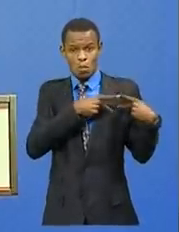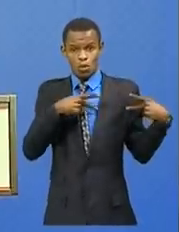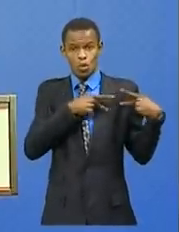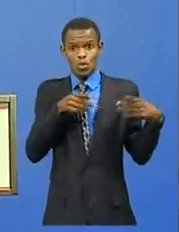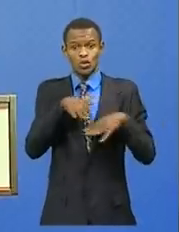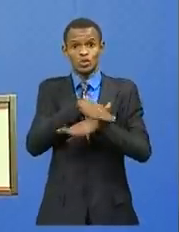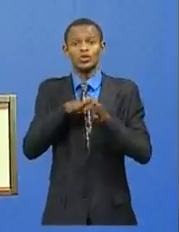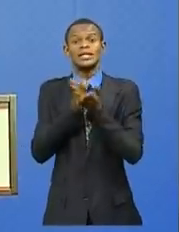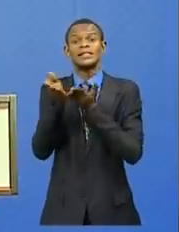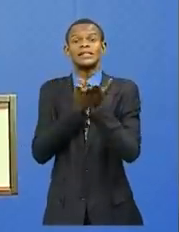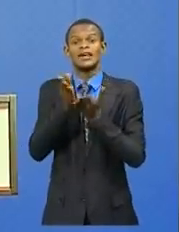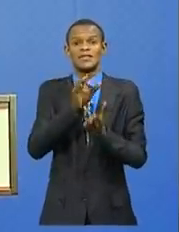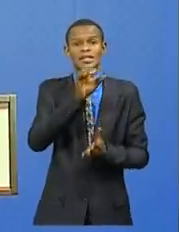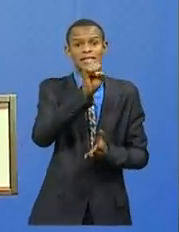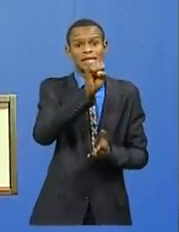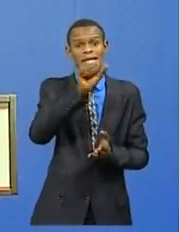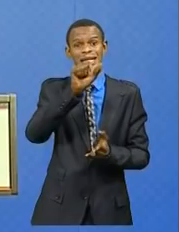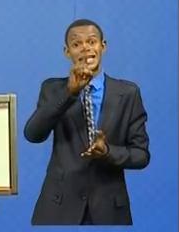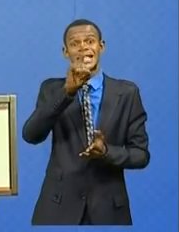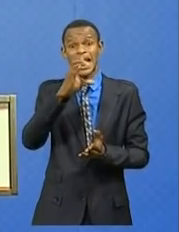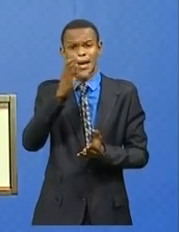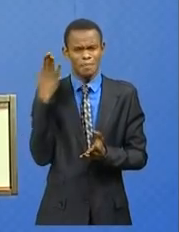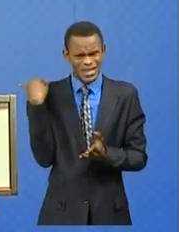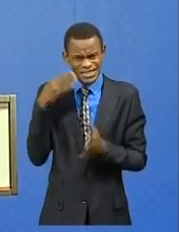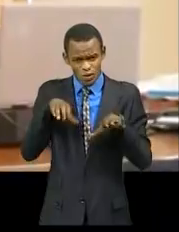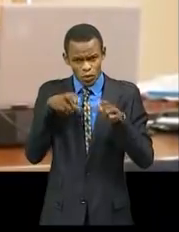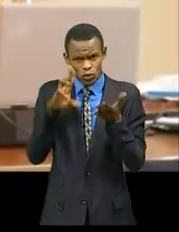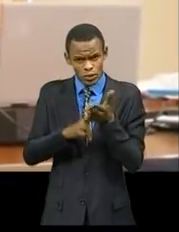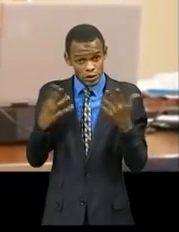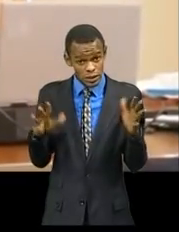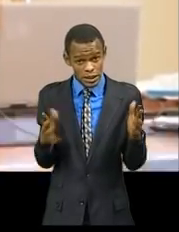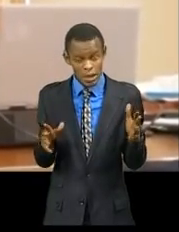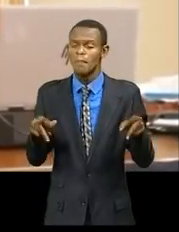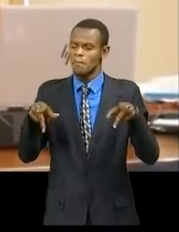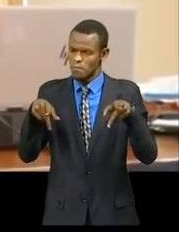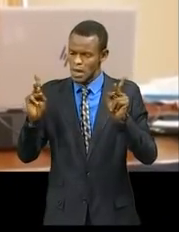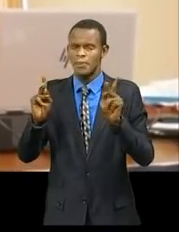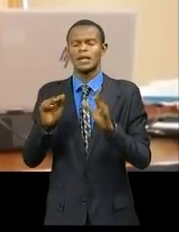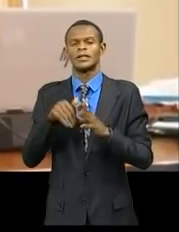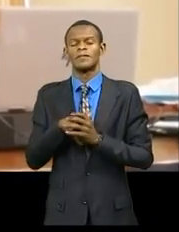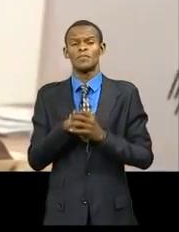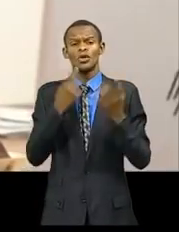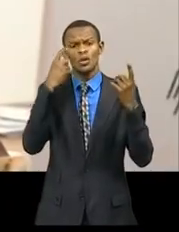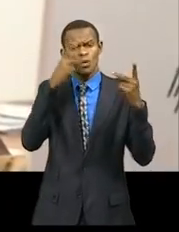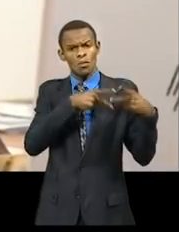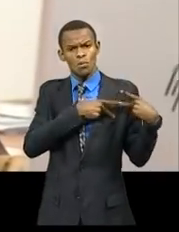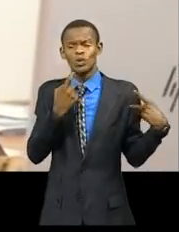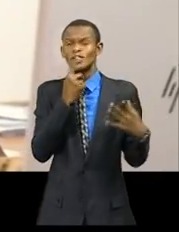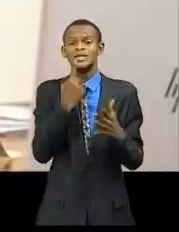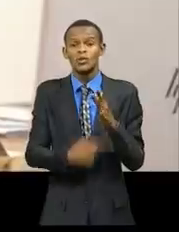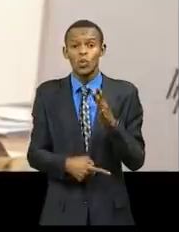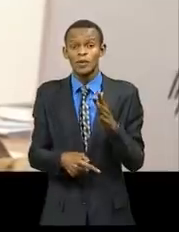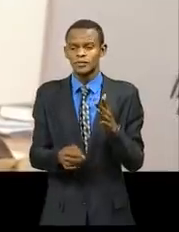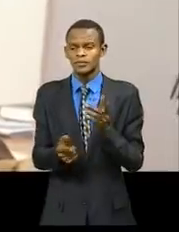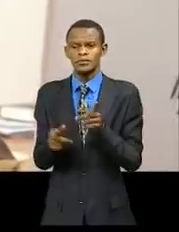SADEC signé jadis par la République démocratique du Congo. Ce protocole vise notamment à libéraliser